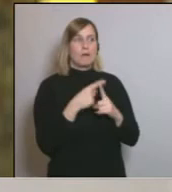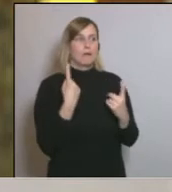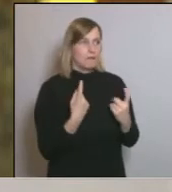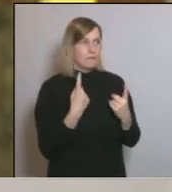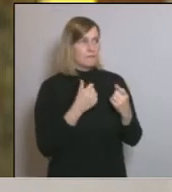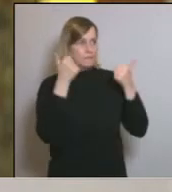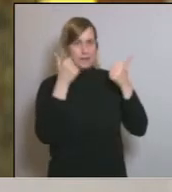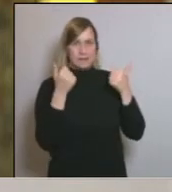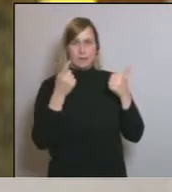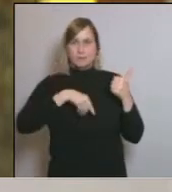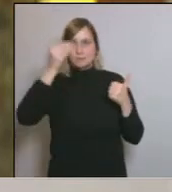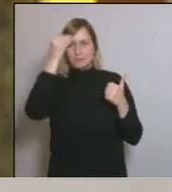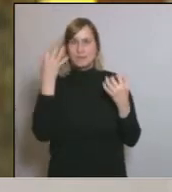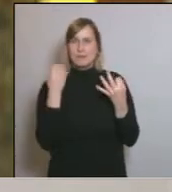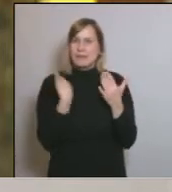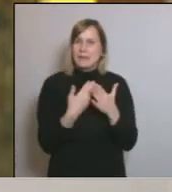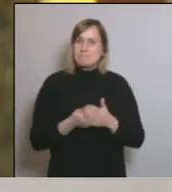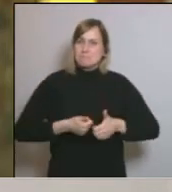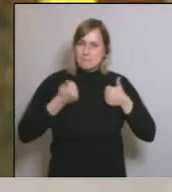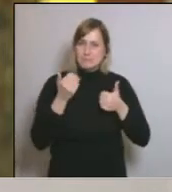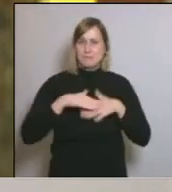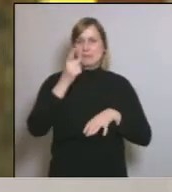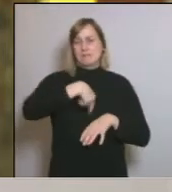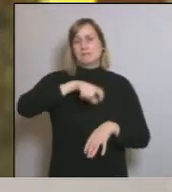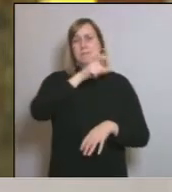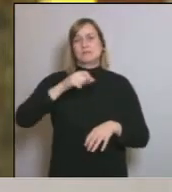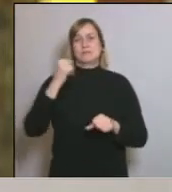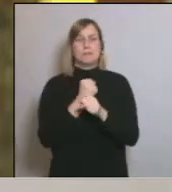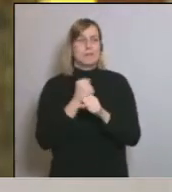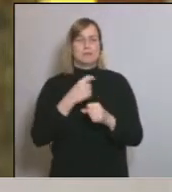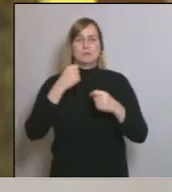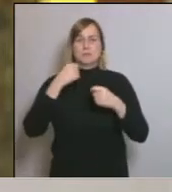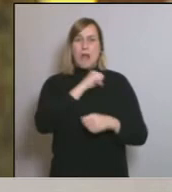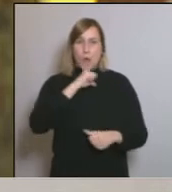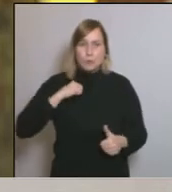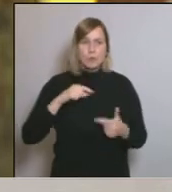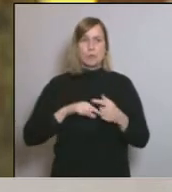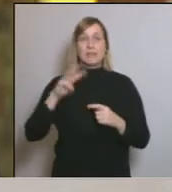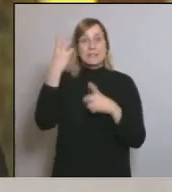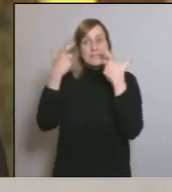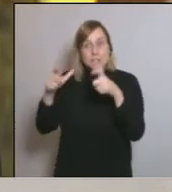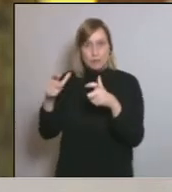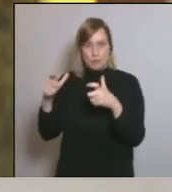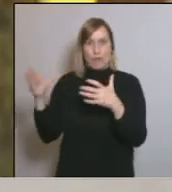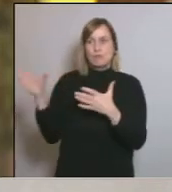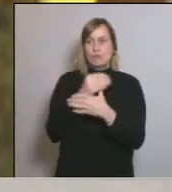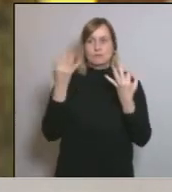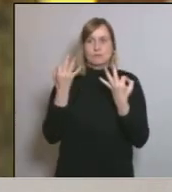entenem que han de ser unes garanties pels quals els treballadors, els autònoms, el tercer sector, tothom se senti